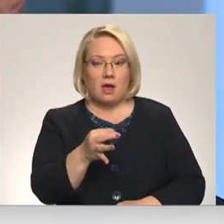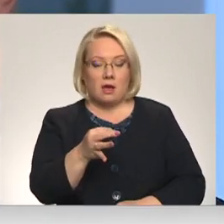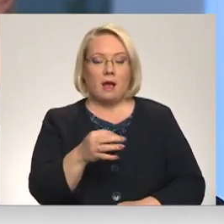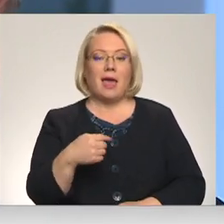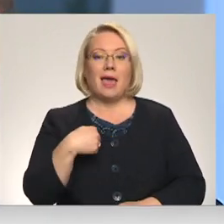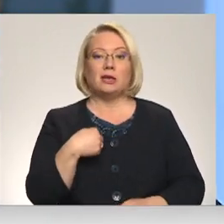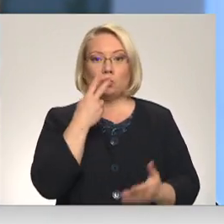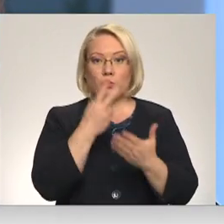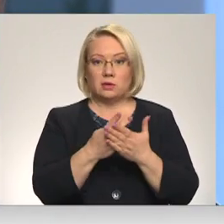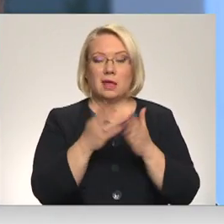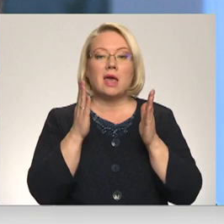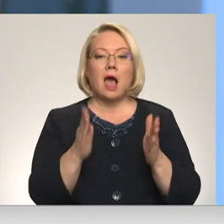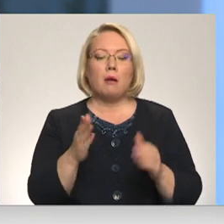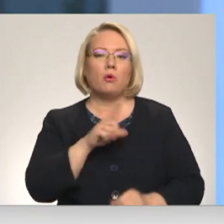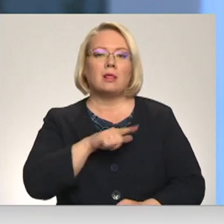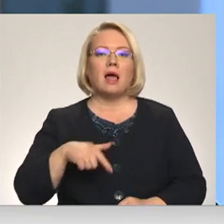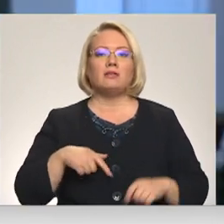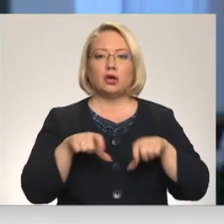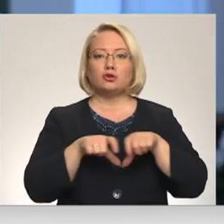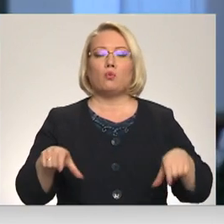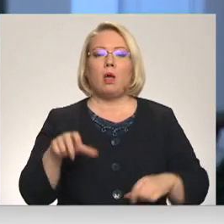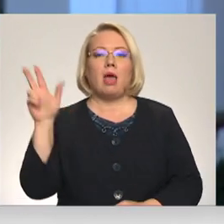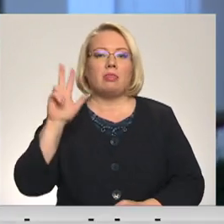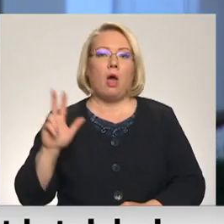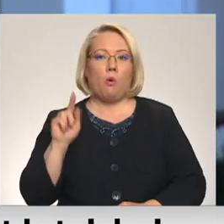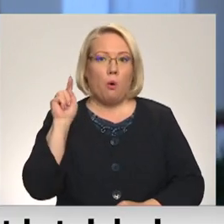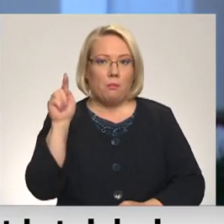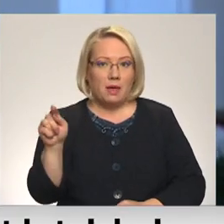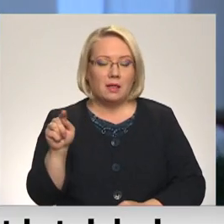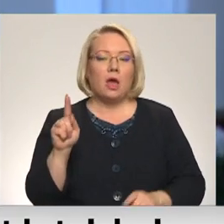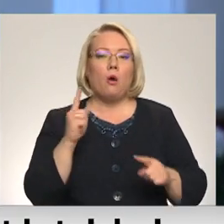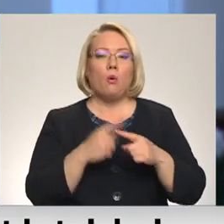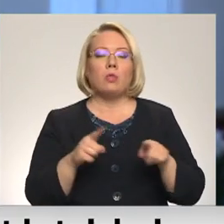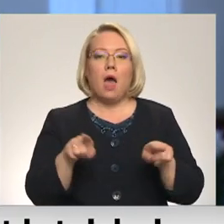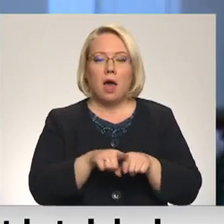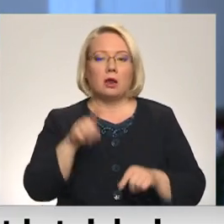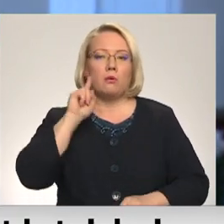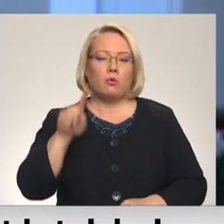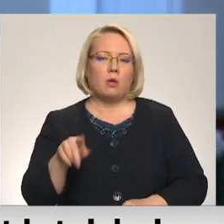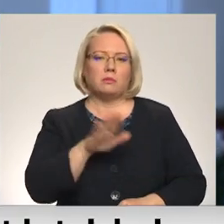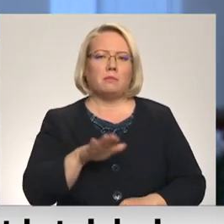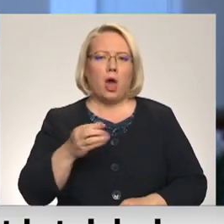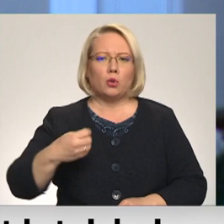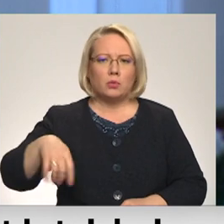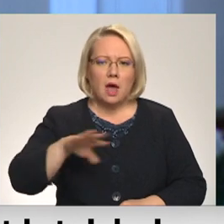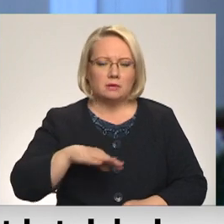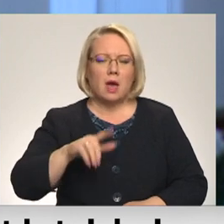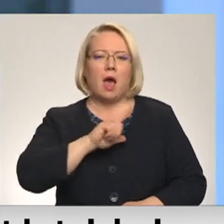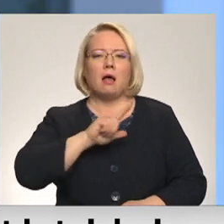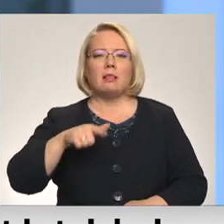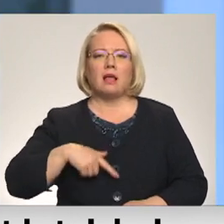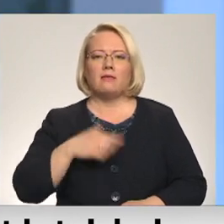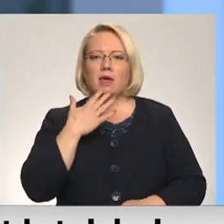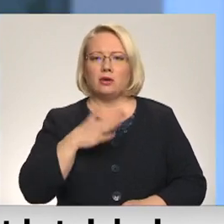latviskai skolai Daugavpilī un arī bērnu dārziem ar latvisko vidi.